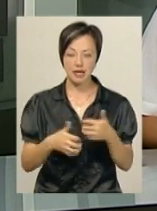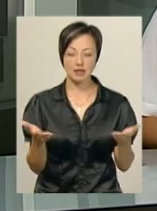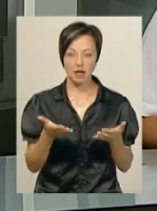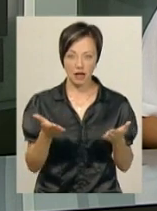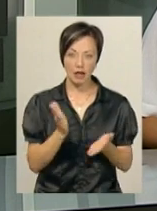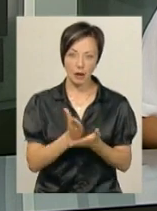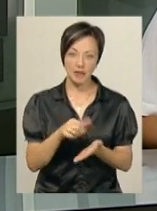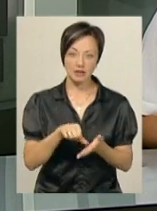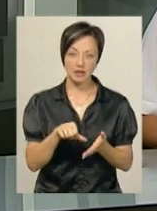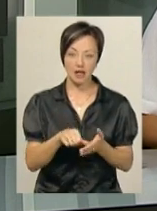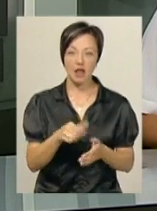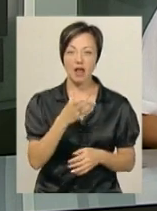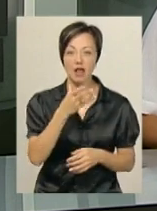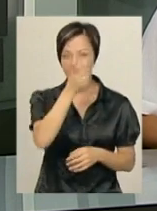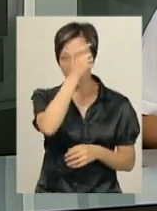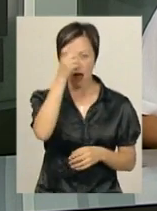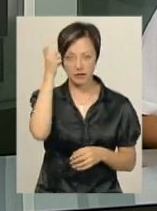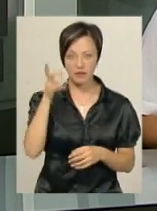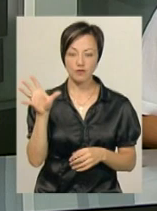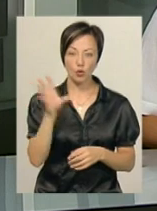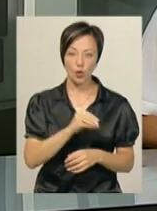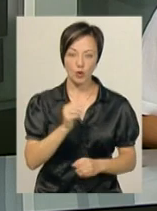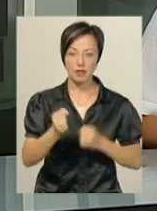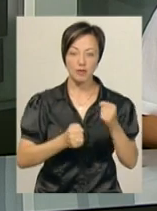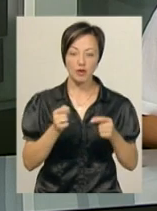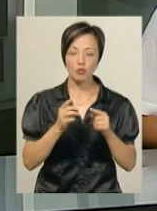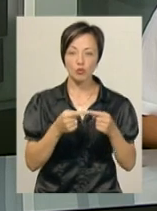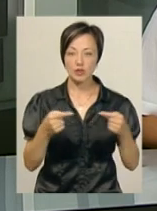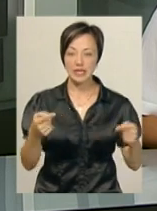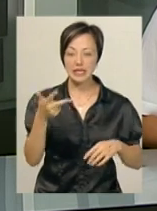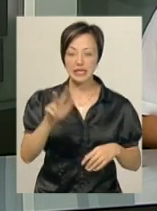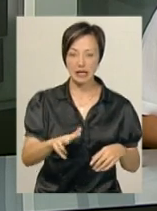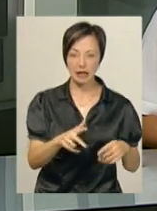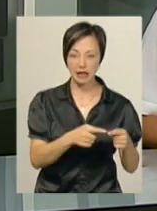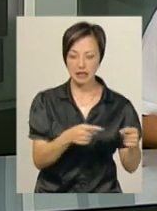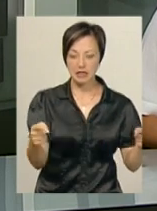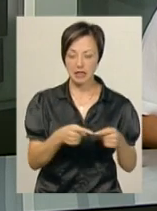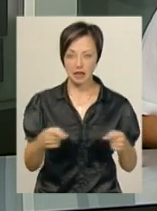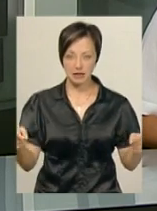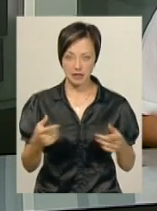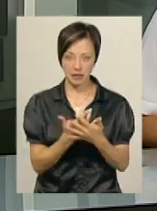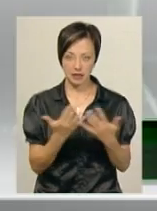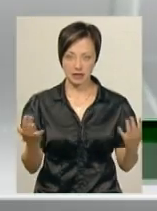яких є представники з Латвії. Усього для забігу під час марафону буде три дистанції різної довжини.